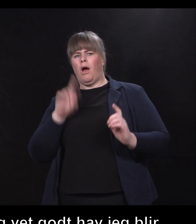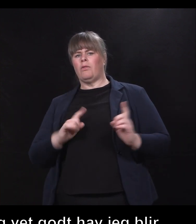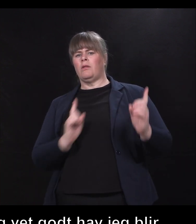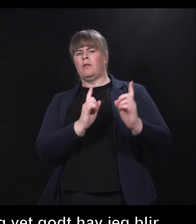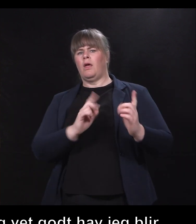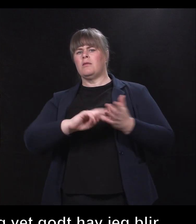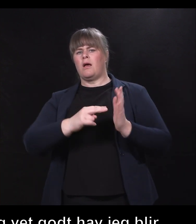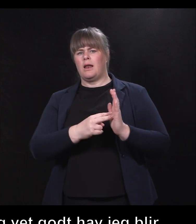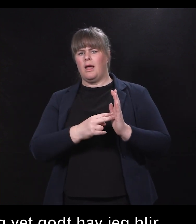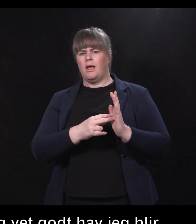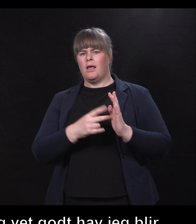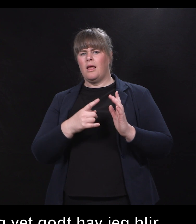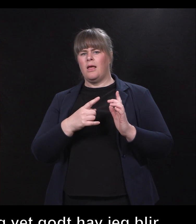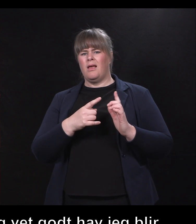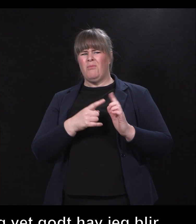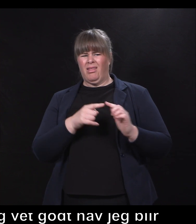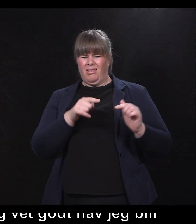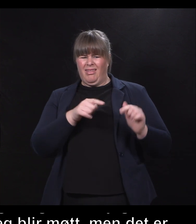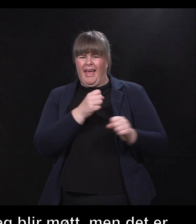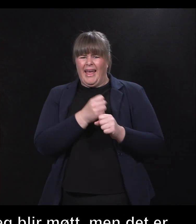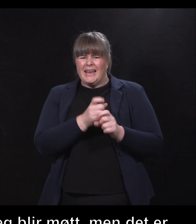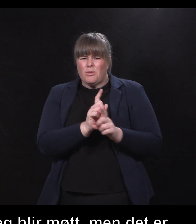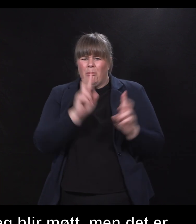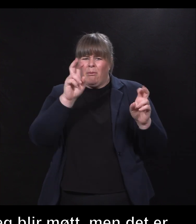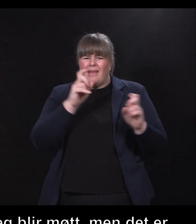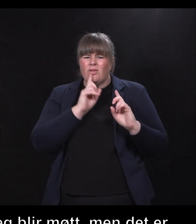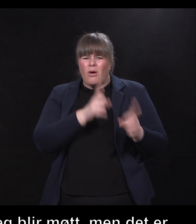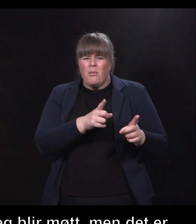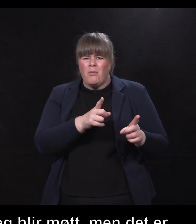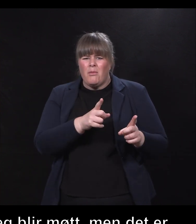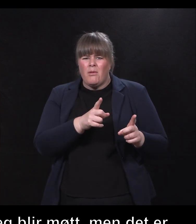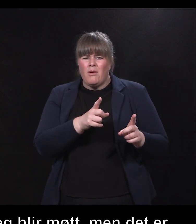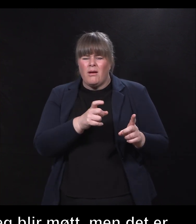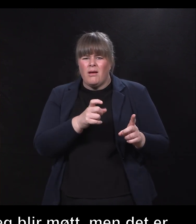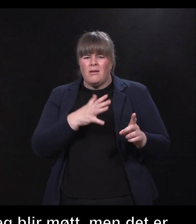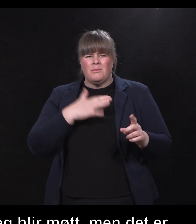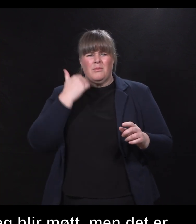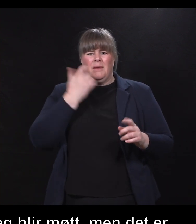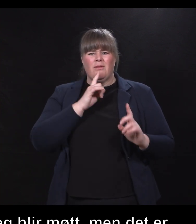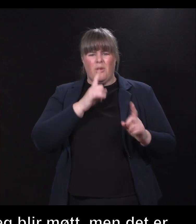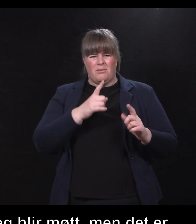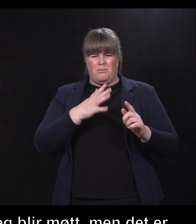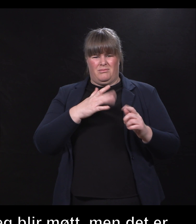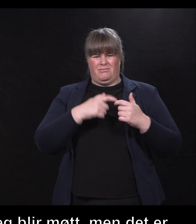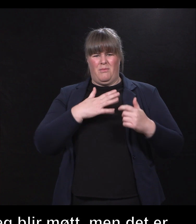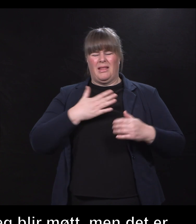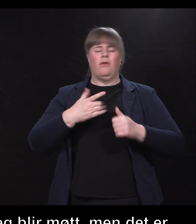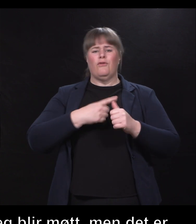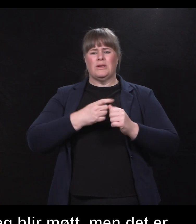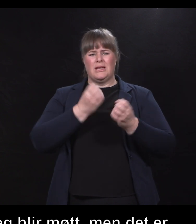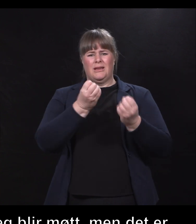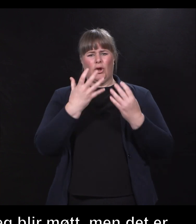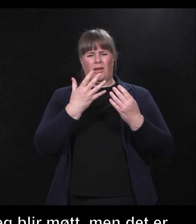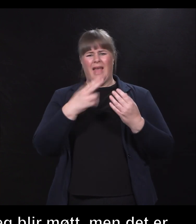i seg selv. Jeg vil ikke dømmes på mitt førsteinntrykk i jobbsammenheng, jeg vil dømmes gjerne på mitt femte